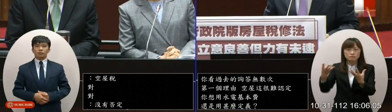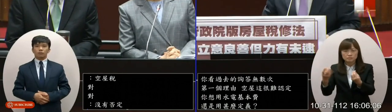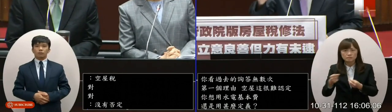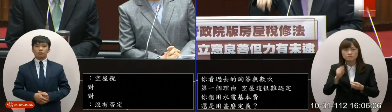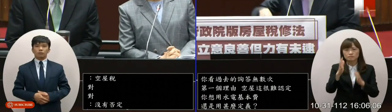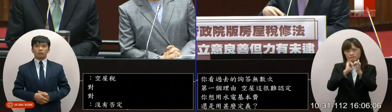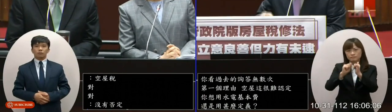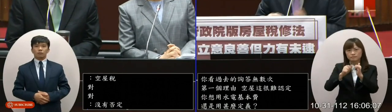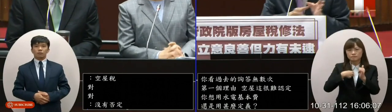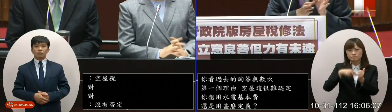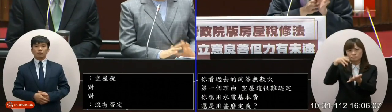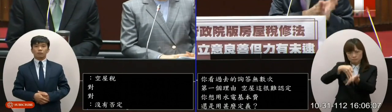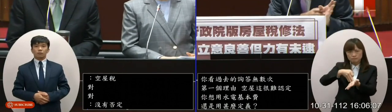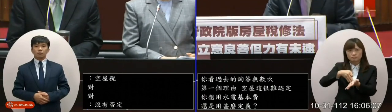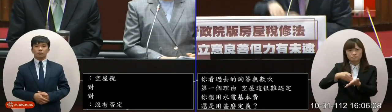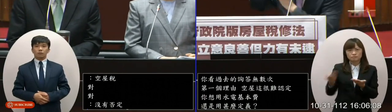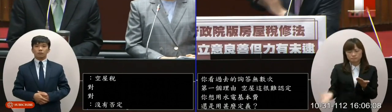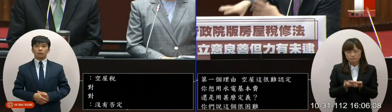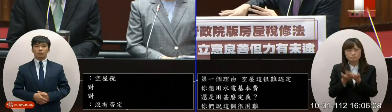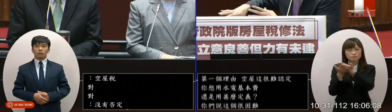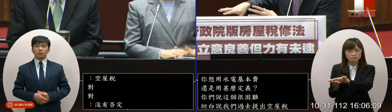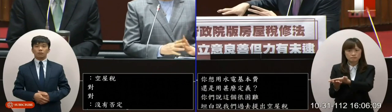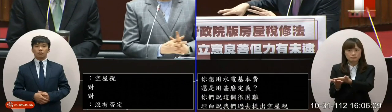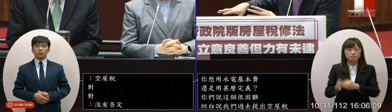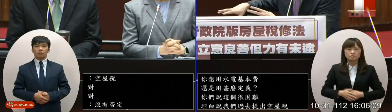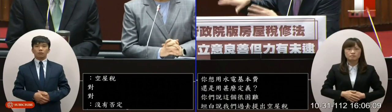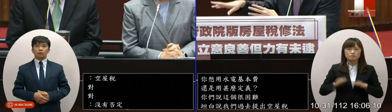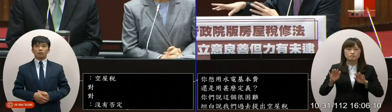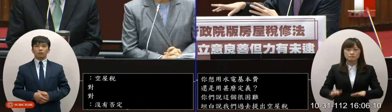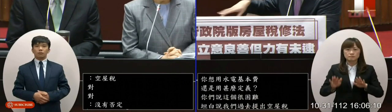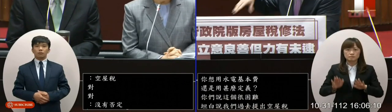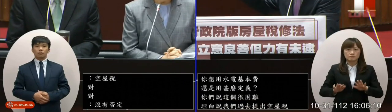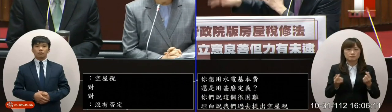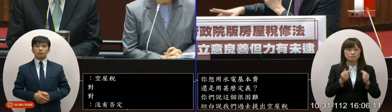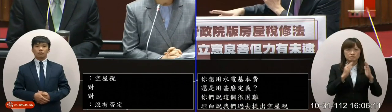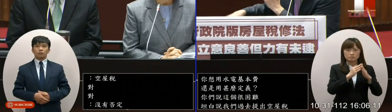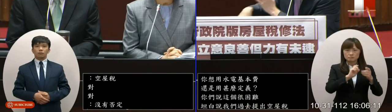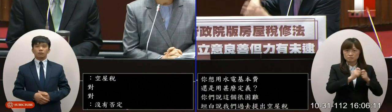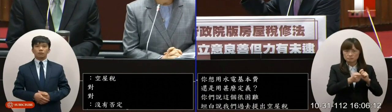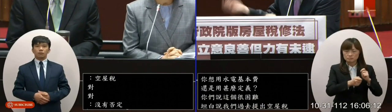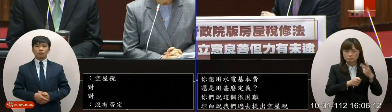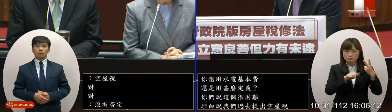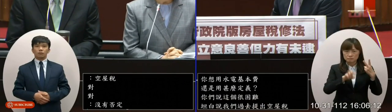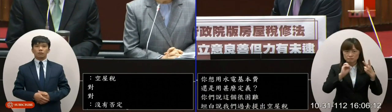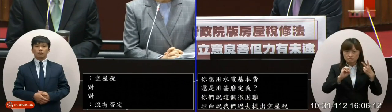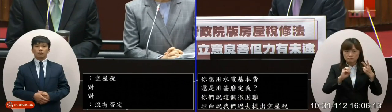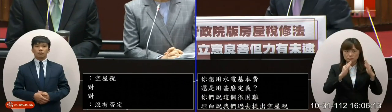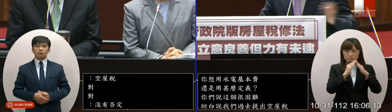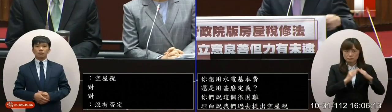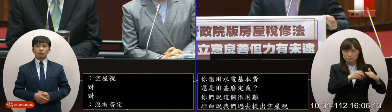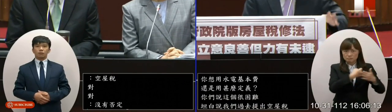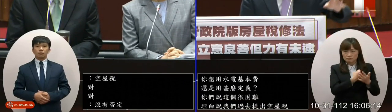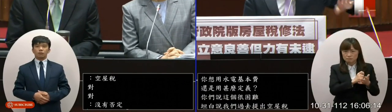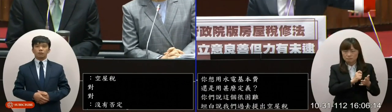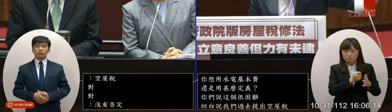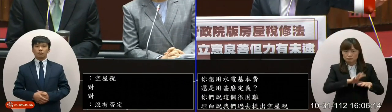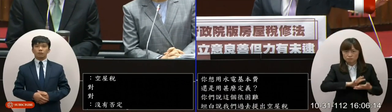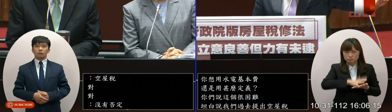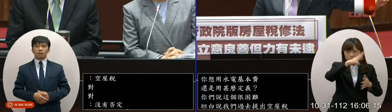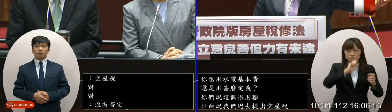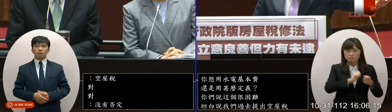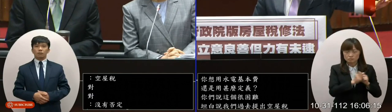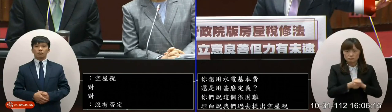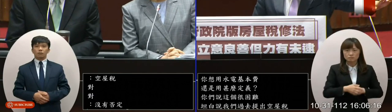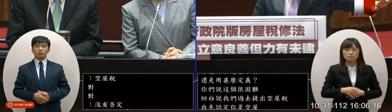切解現在你說把空屋移視到我們現在的房屋稅2.0那個屯房稅當中會有空屋的效果你是先說你